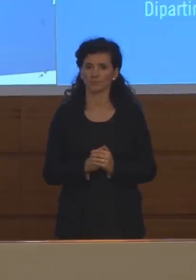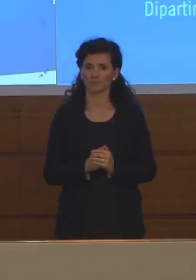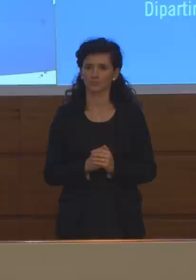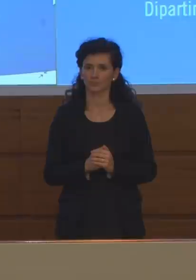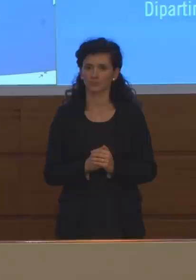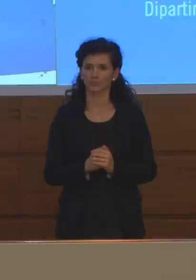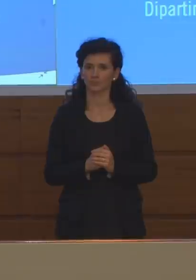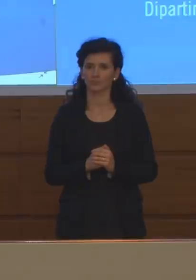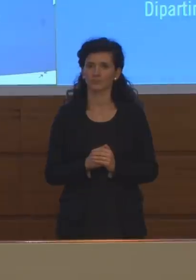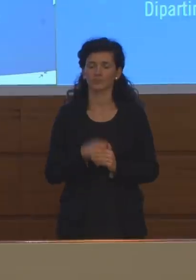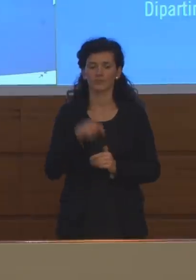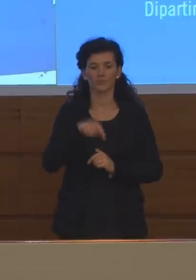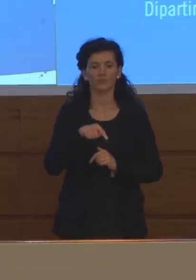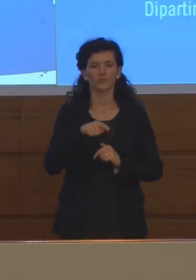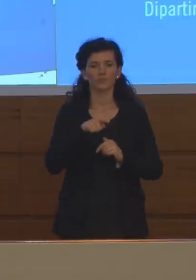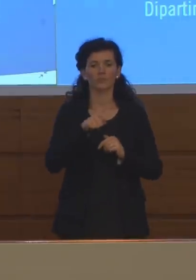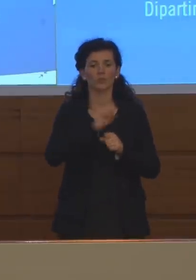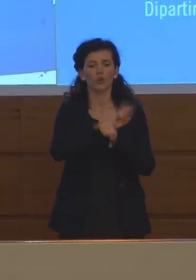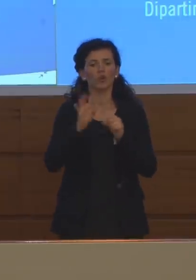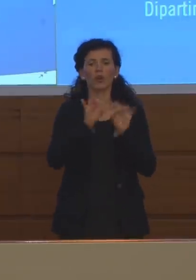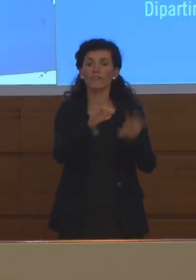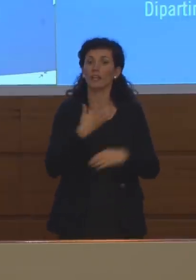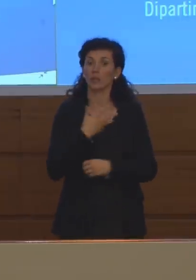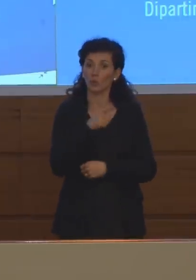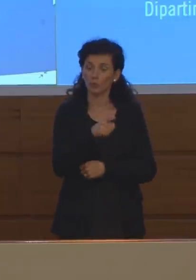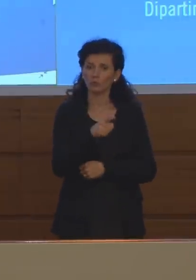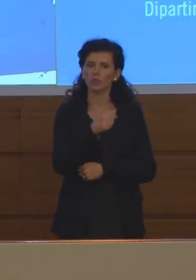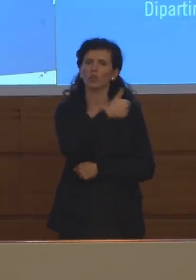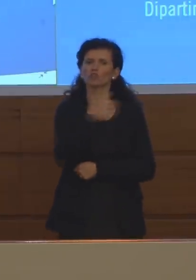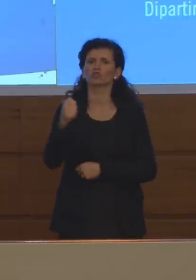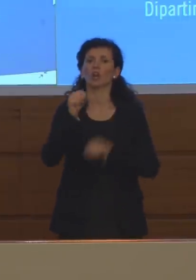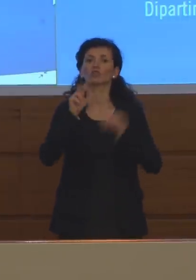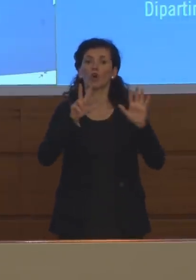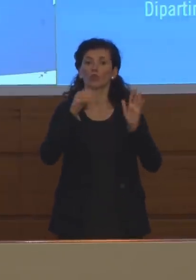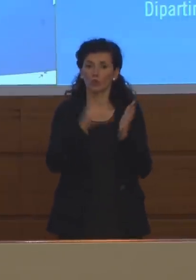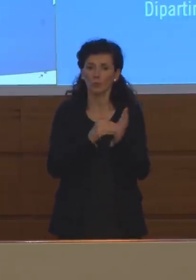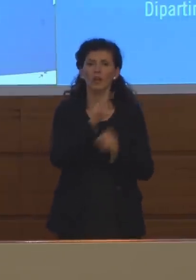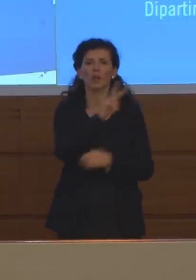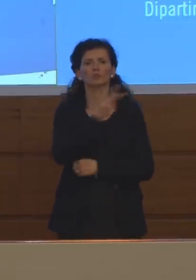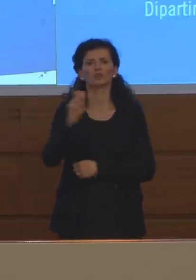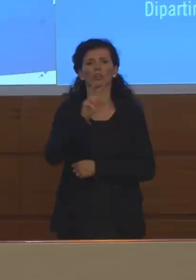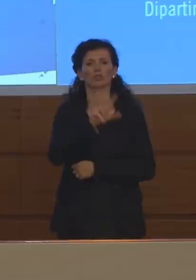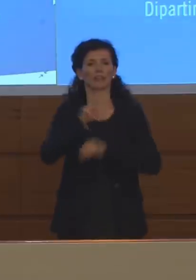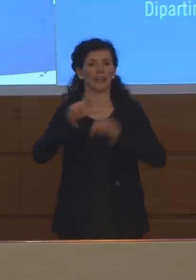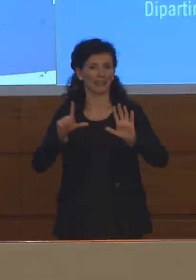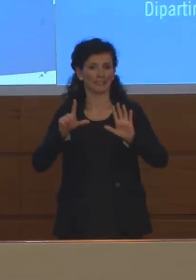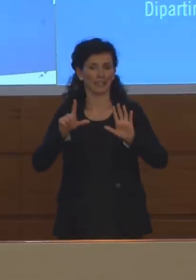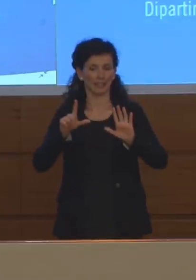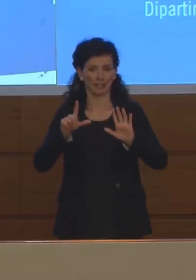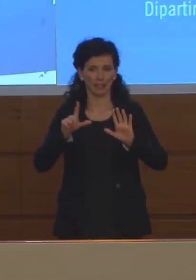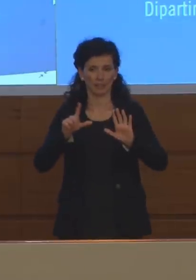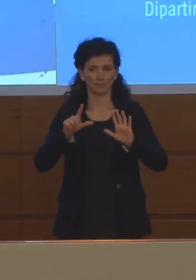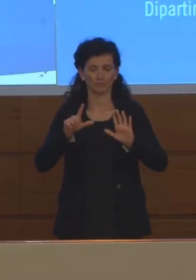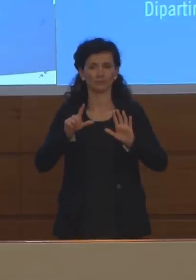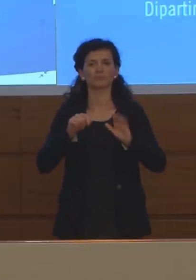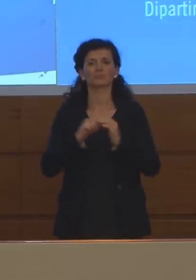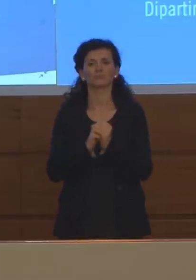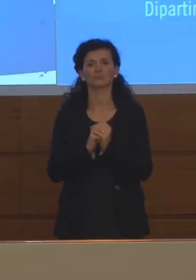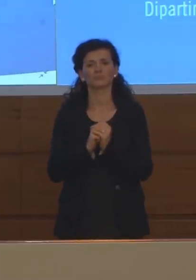oggi il totale delle persone positive è di 108.237 con